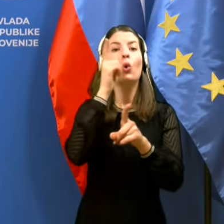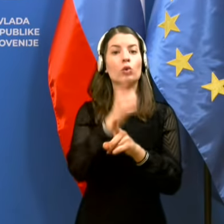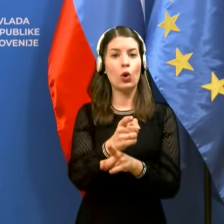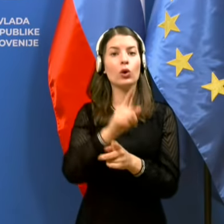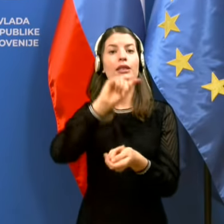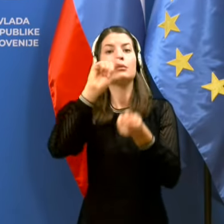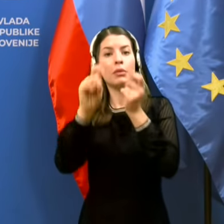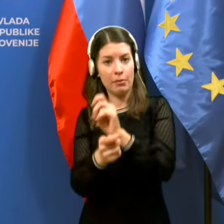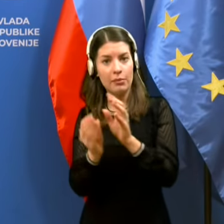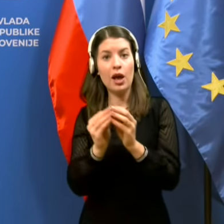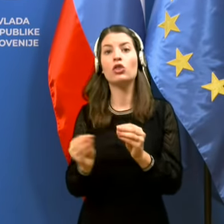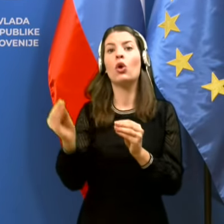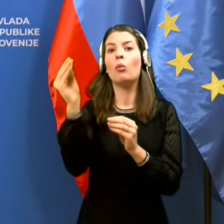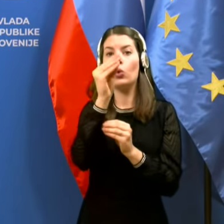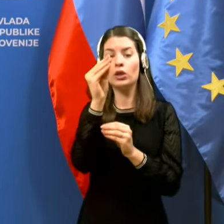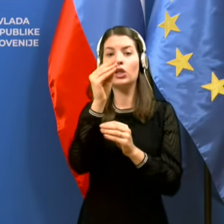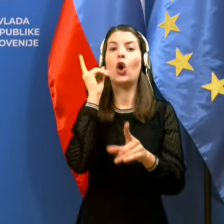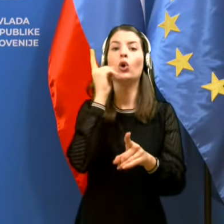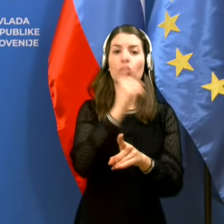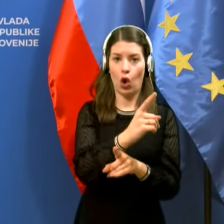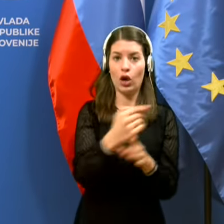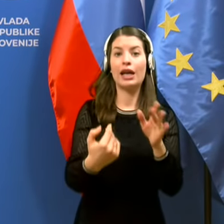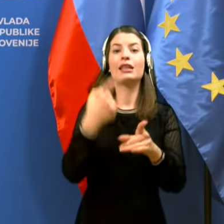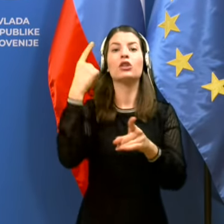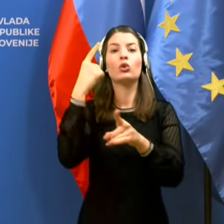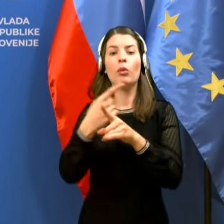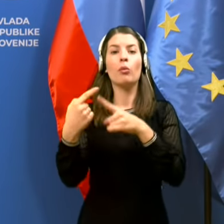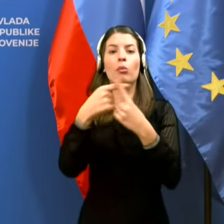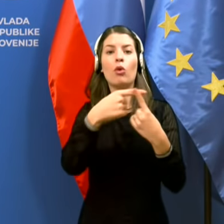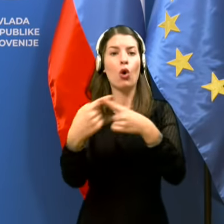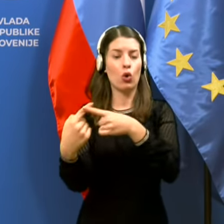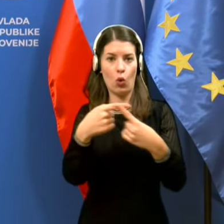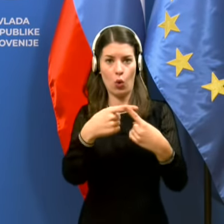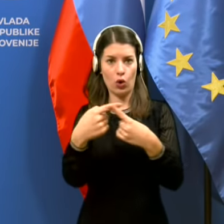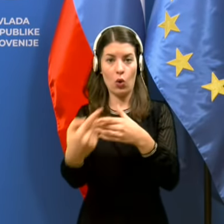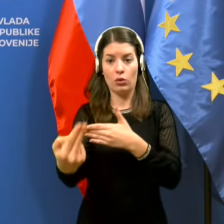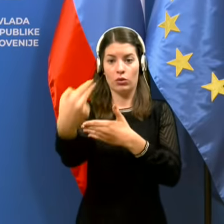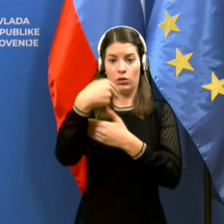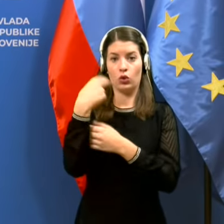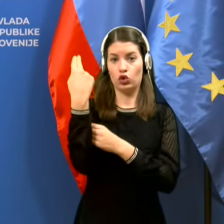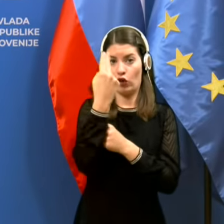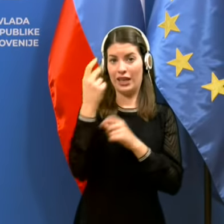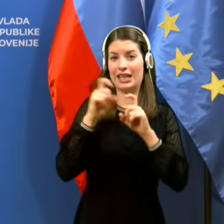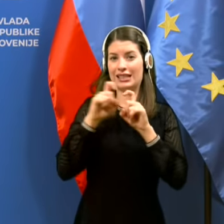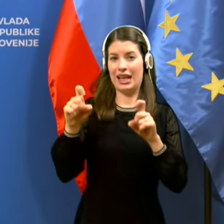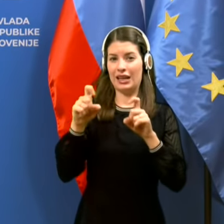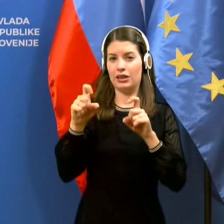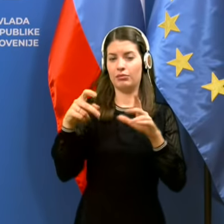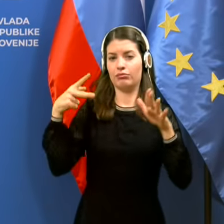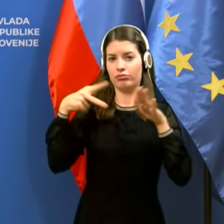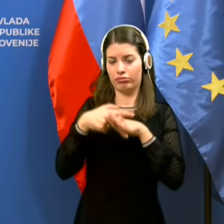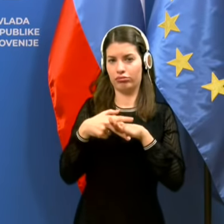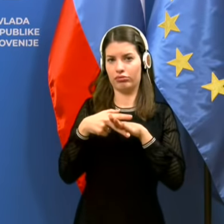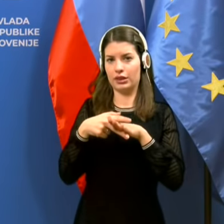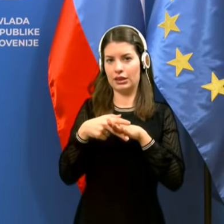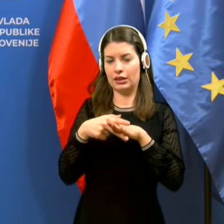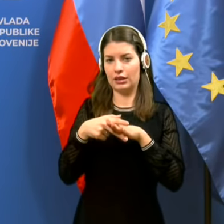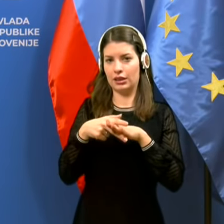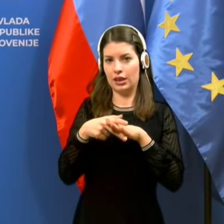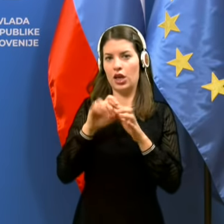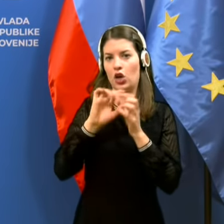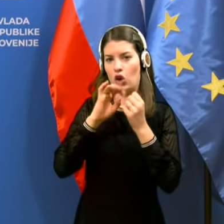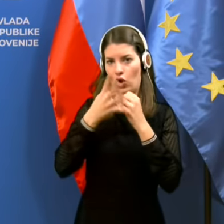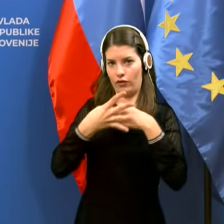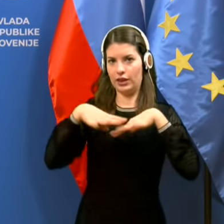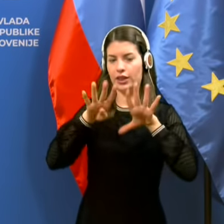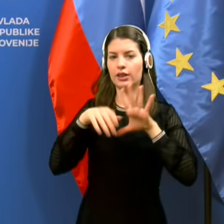spremembah in dopolnitvi odloka o določitvi pogojev vstopa v Republiko Slovenijo zaradi zajzitve obladovanja nalezljive bolezni COVID